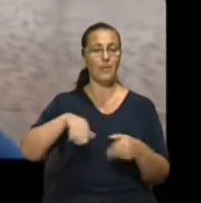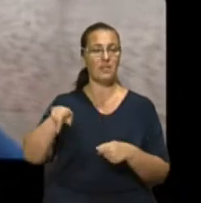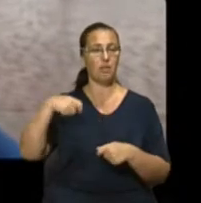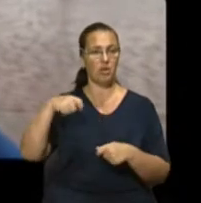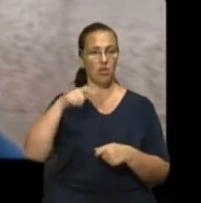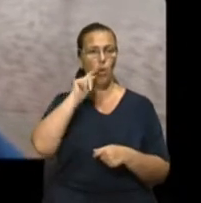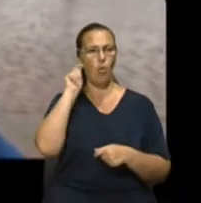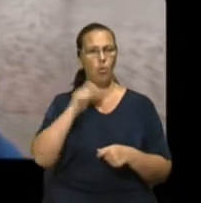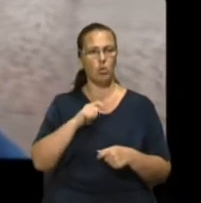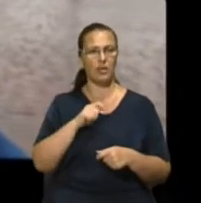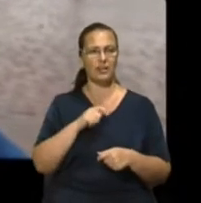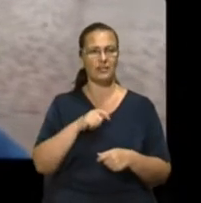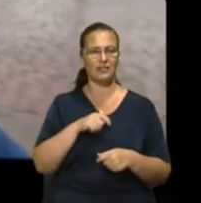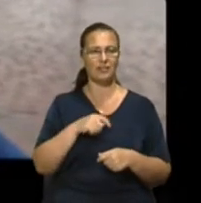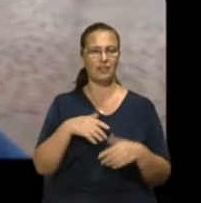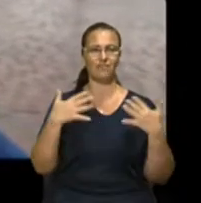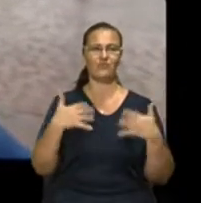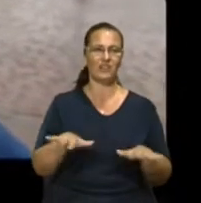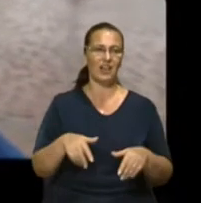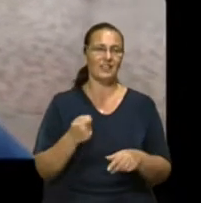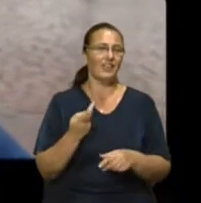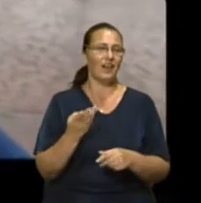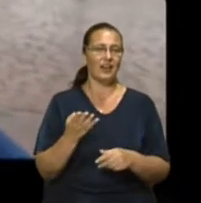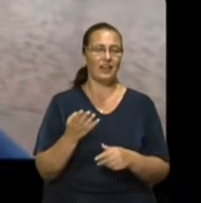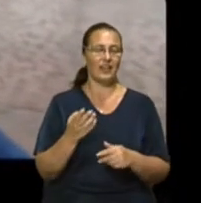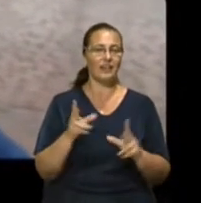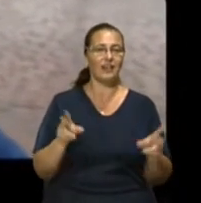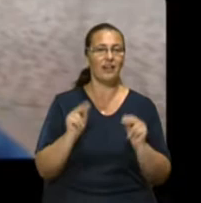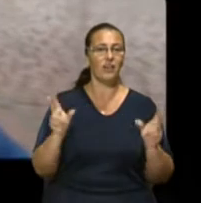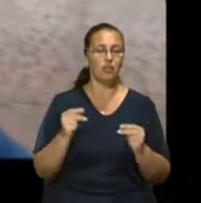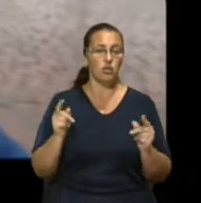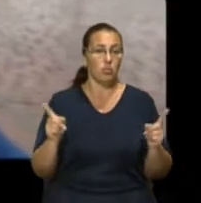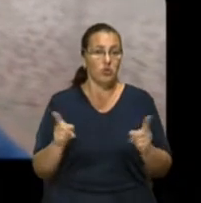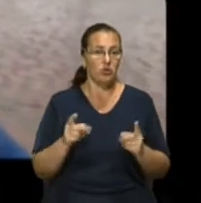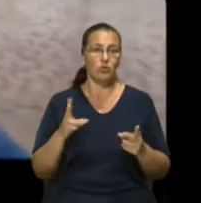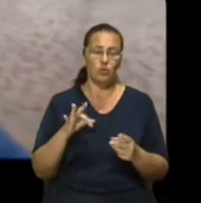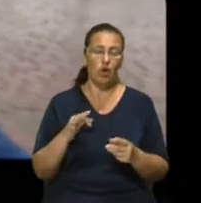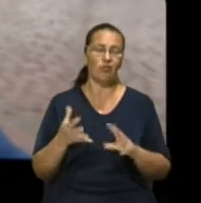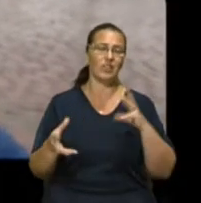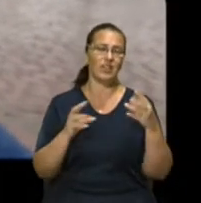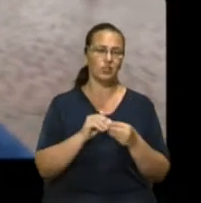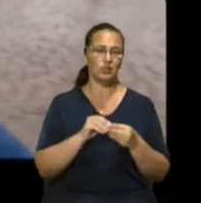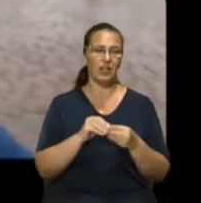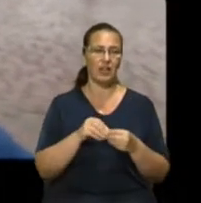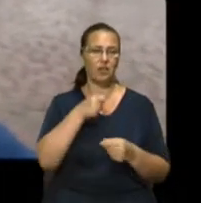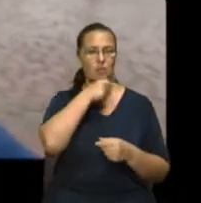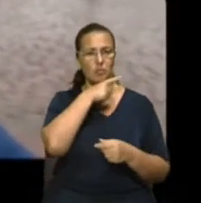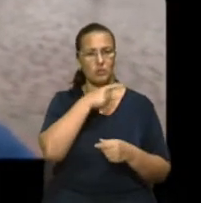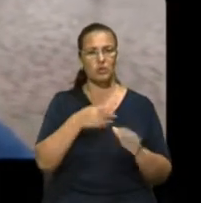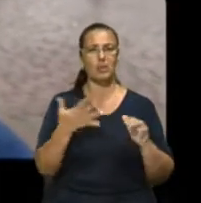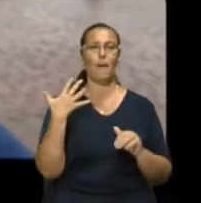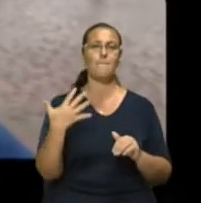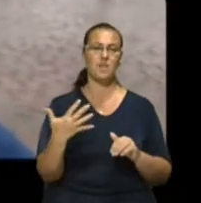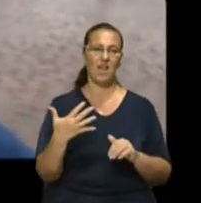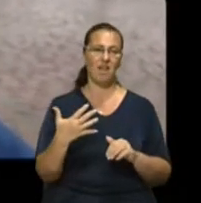українки збернували кілька хороших нагод для того, щоб скоротити відставання, але в підсумку пропустили ще п'ять сухих м'ячів.